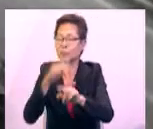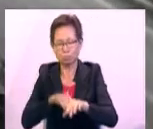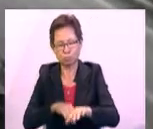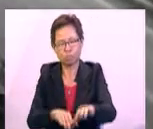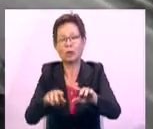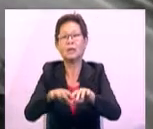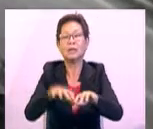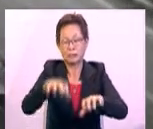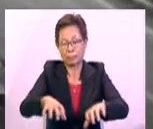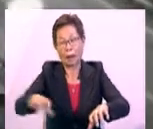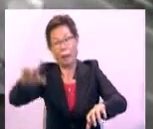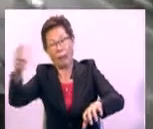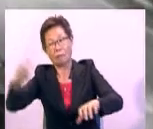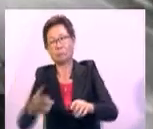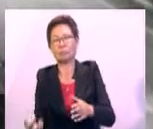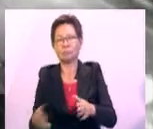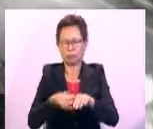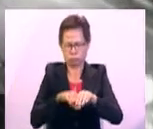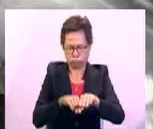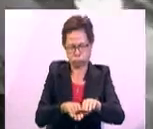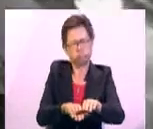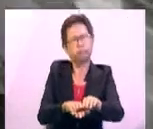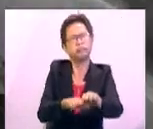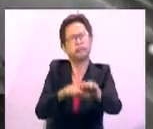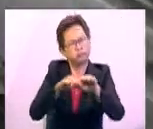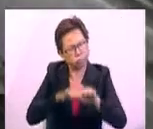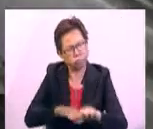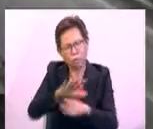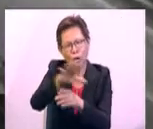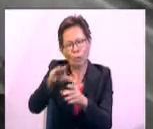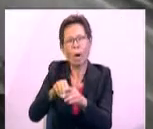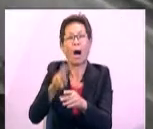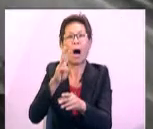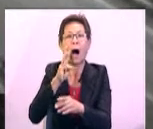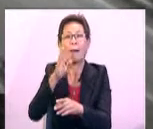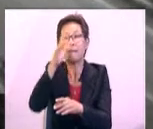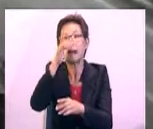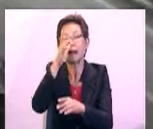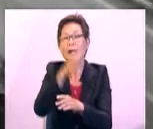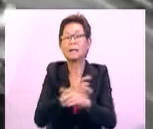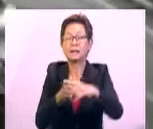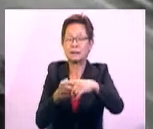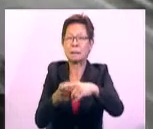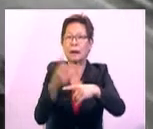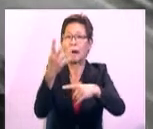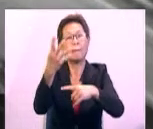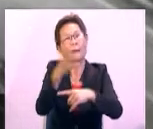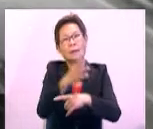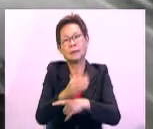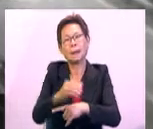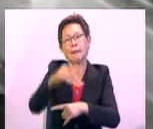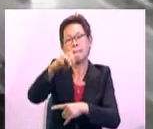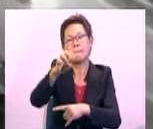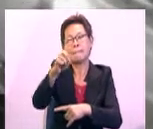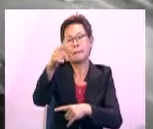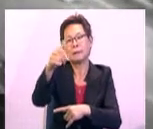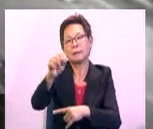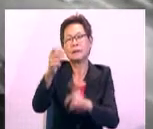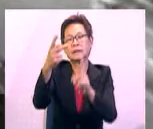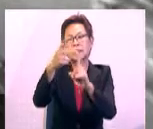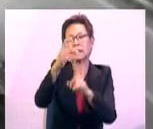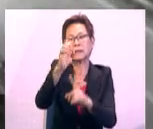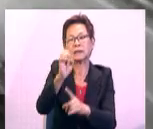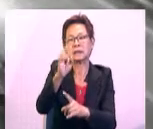lokasi lain juga, trafik dilaporkan masih lancar termasuk sekitar air keruh ke Simpang Ampat dan Pedas Linggi ke Senawang.